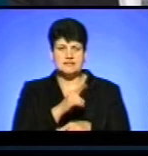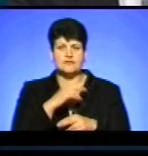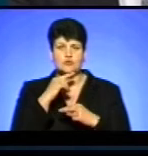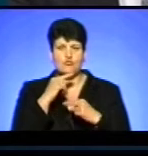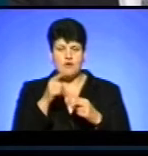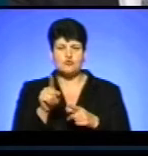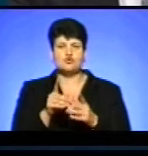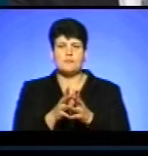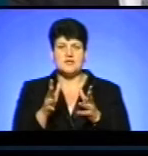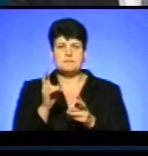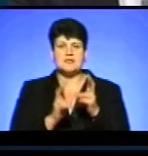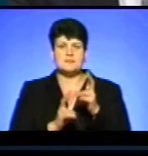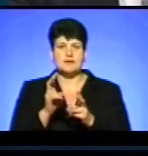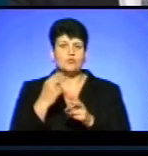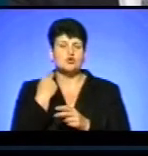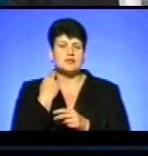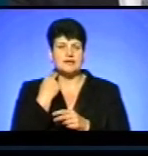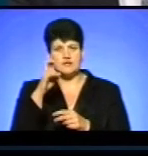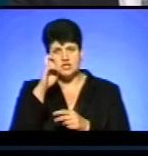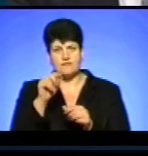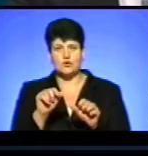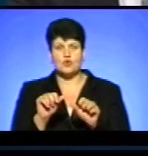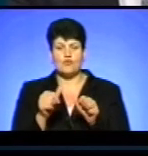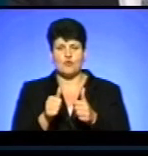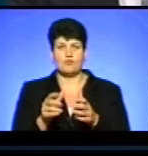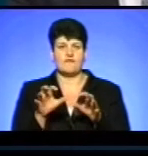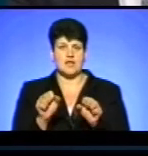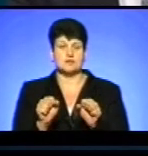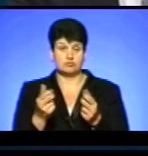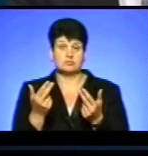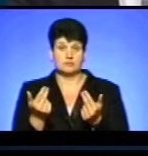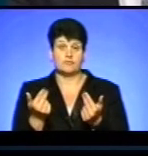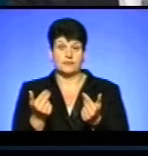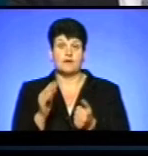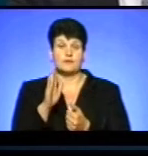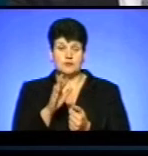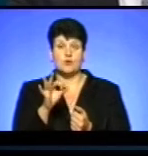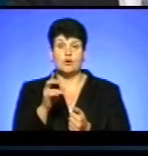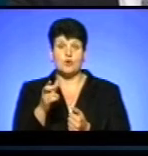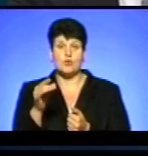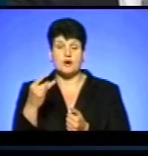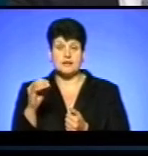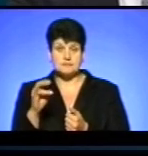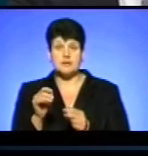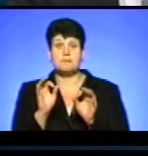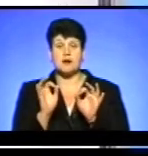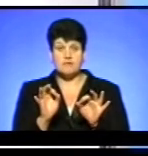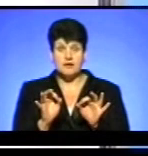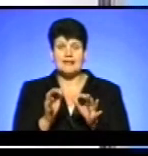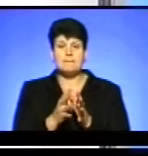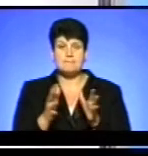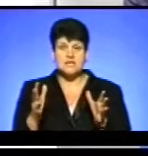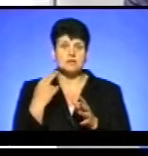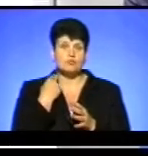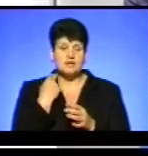більшість підприємств буржників державної форми власності. Власне, так. Володимир Гройсман, в даному випадку, правий, тому що найбільший буржник